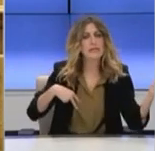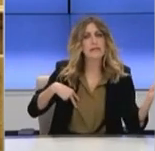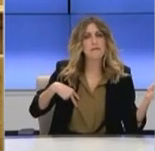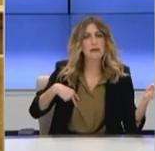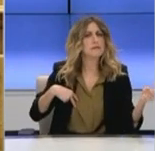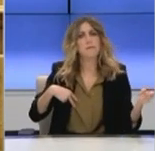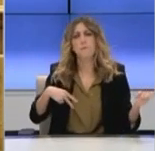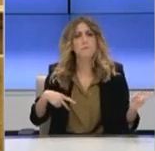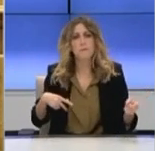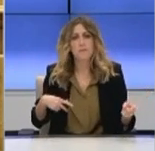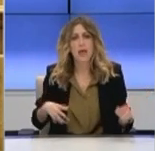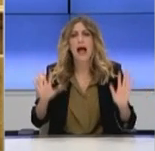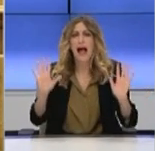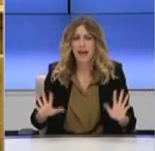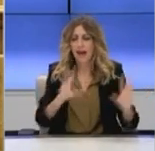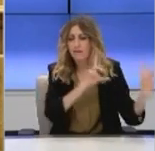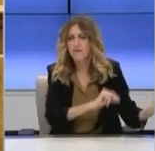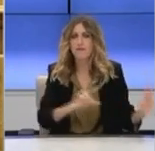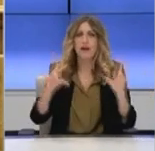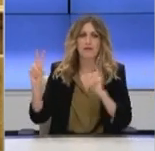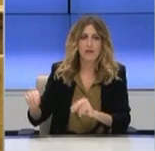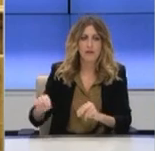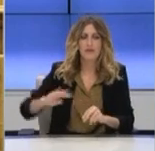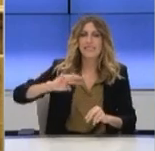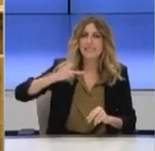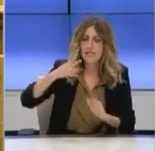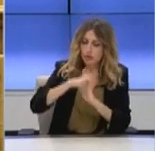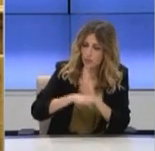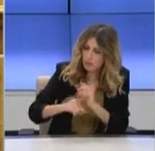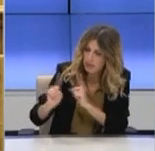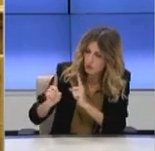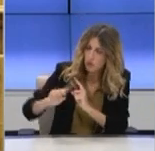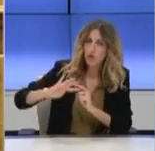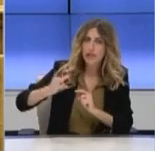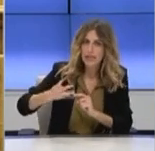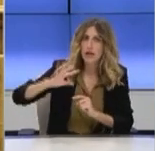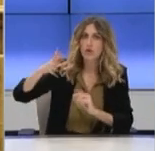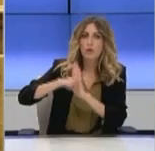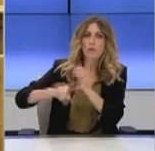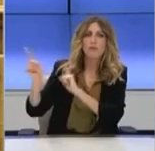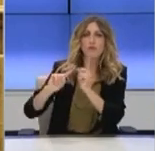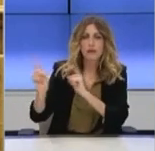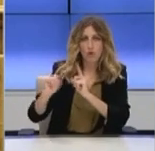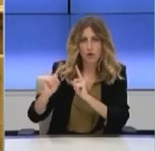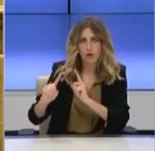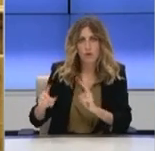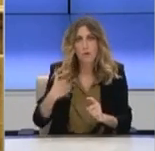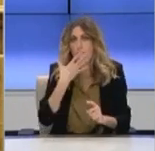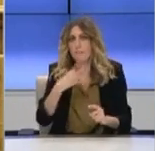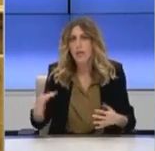εντός του ζυγλομανδία, του μνημονίου, του τρίτου, του τέταρτου και του πέμπτου που πάμε τώρα. Λοιπόν, εμείς